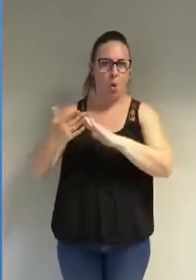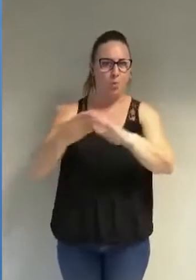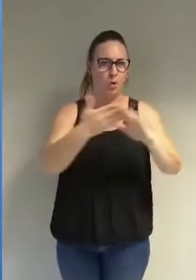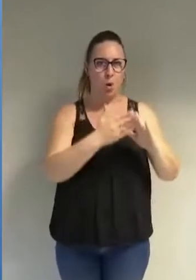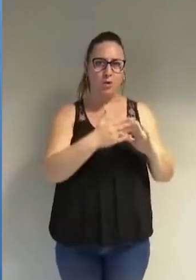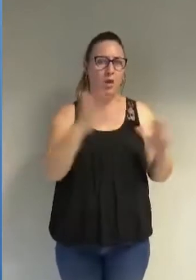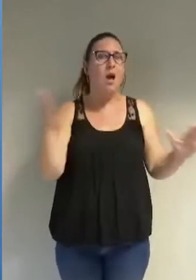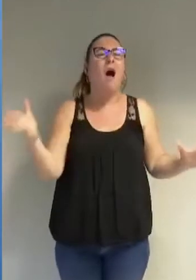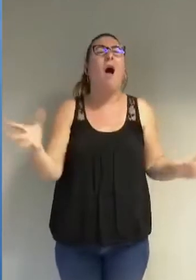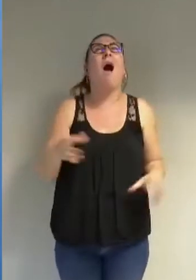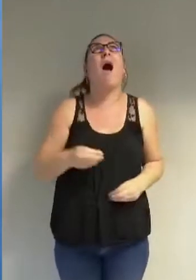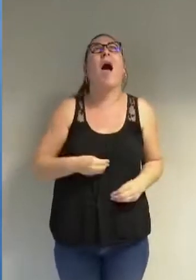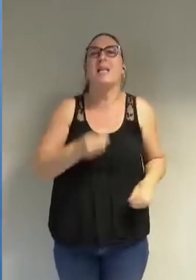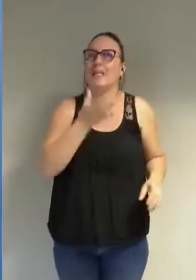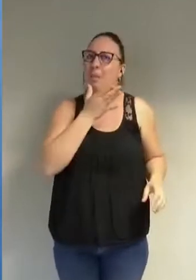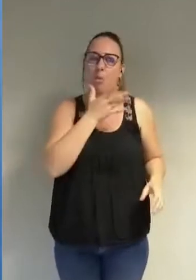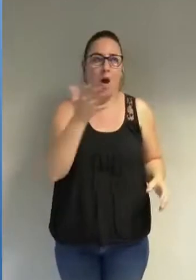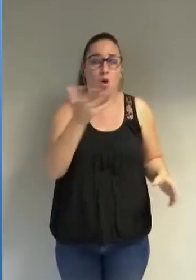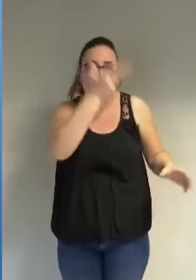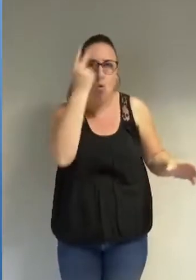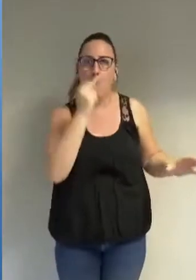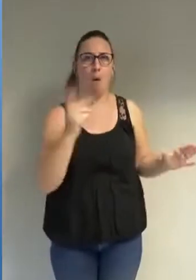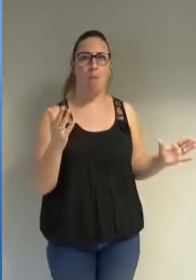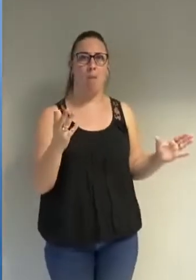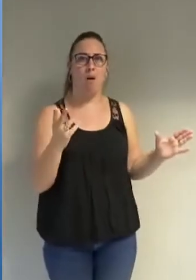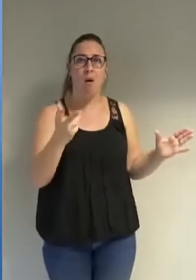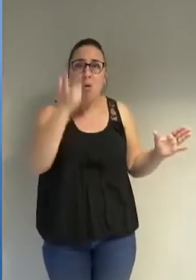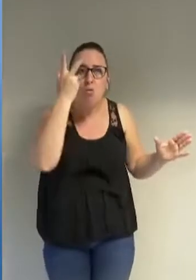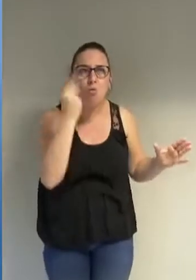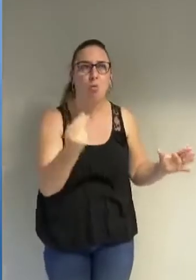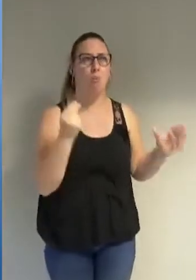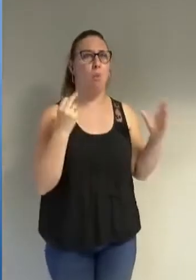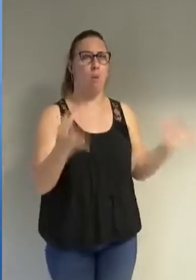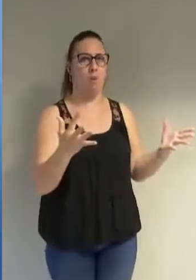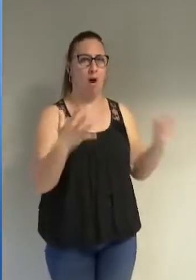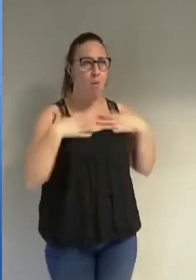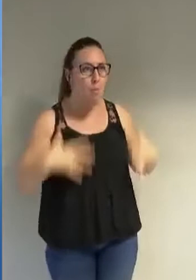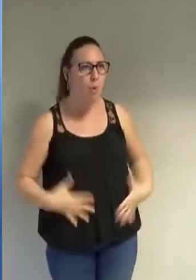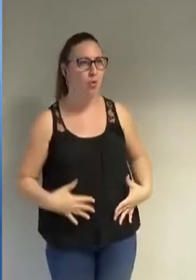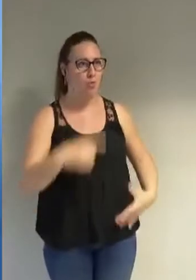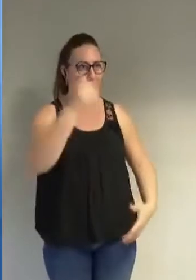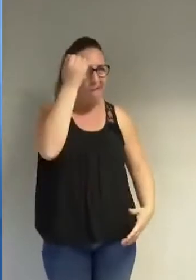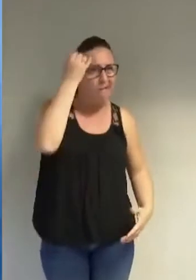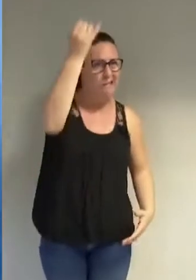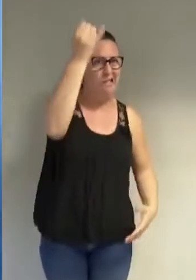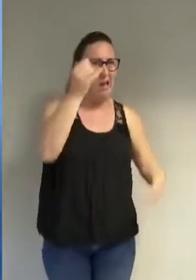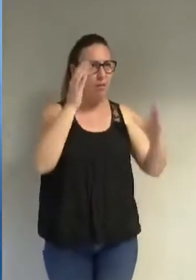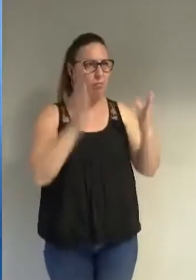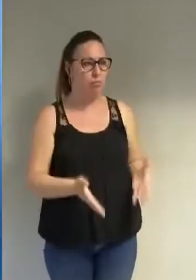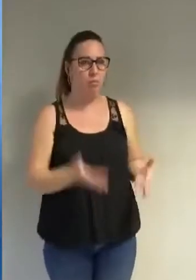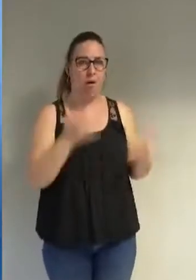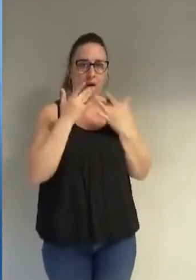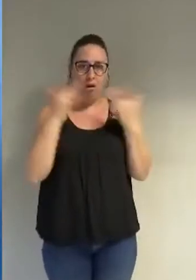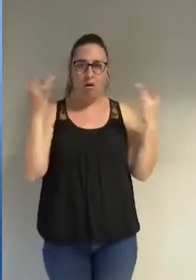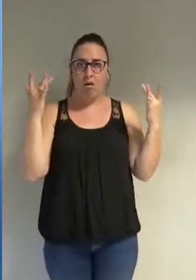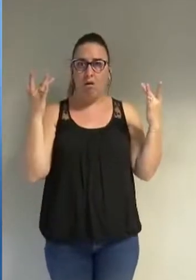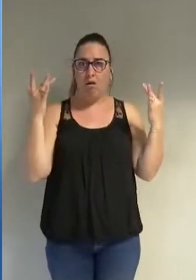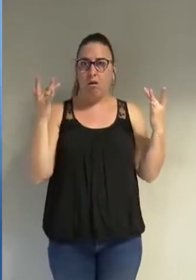inacceptables je ne comprends pas je ne comprends pas votre attitude et c'est la déception qui l'emporte vraiment